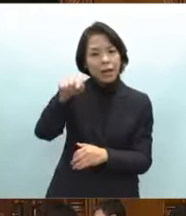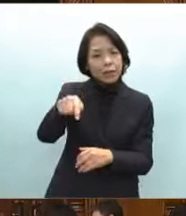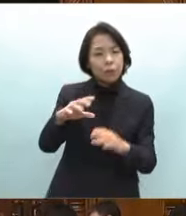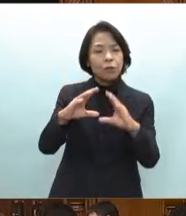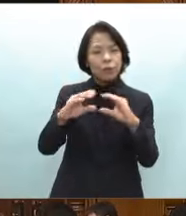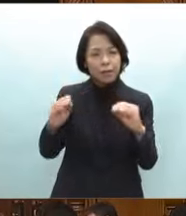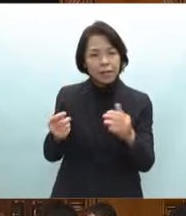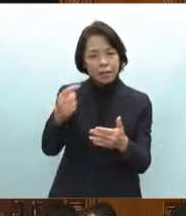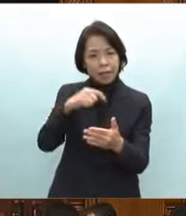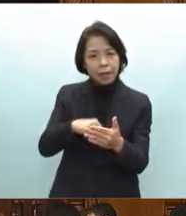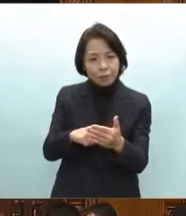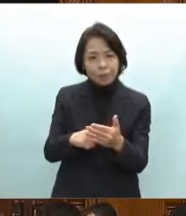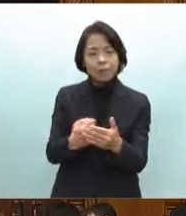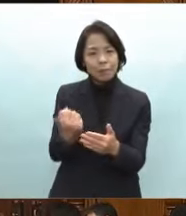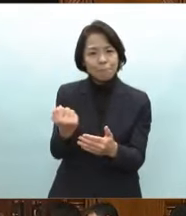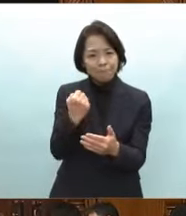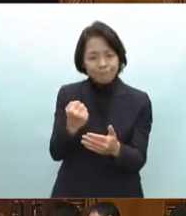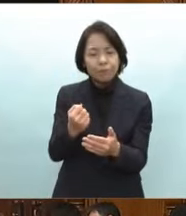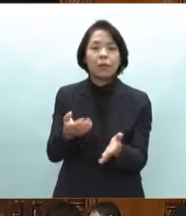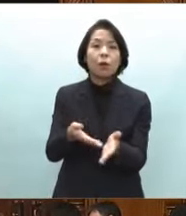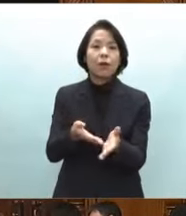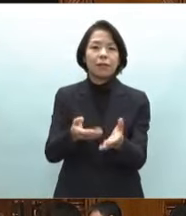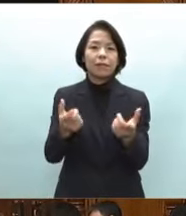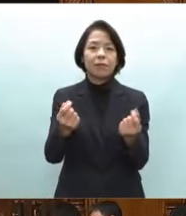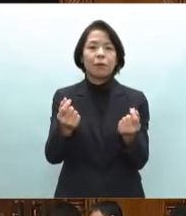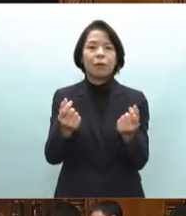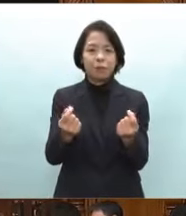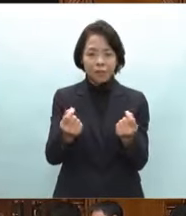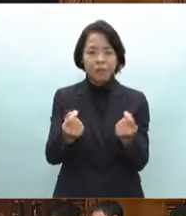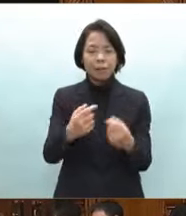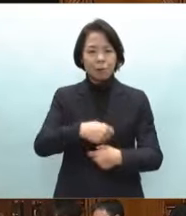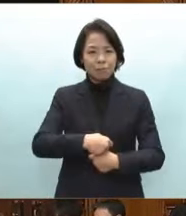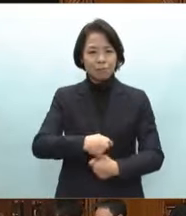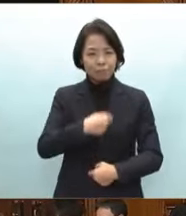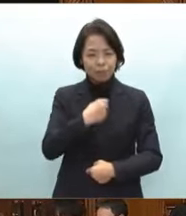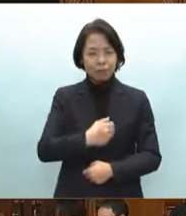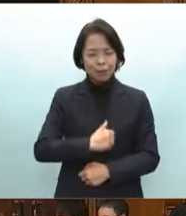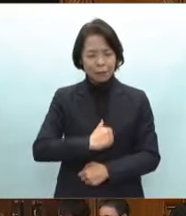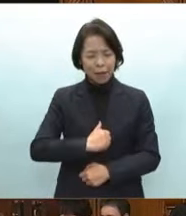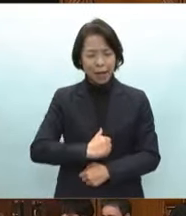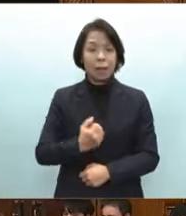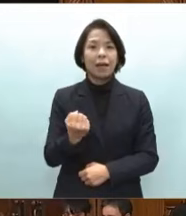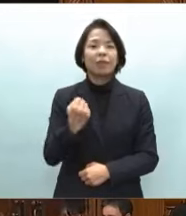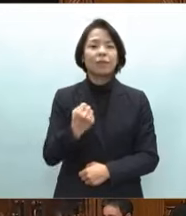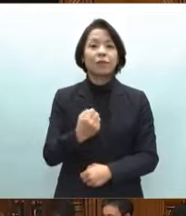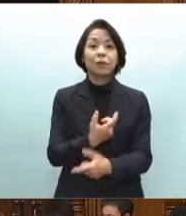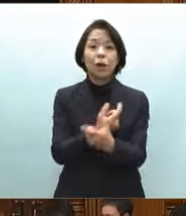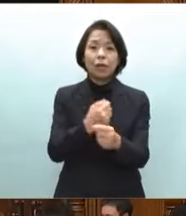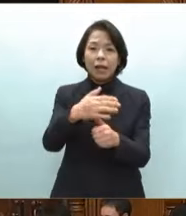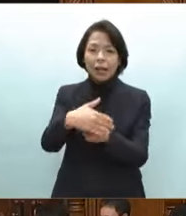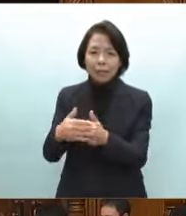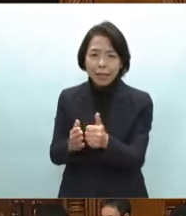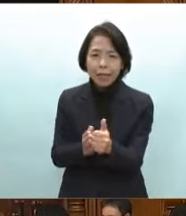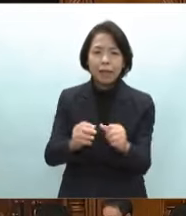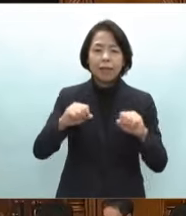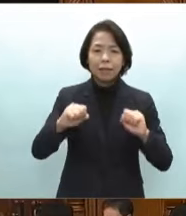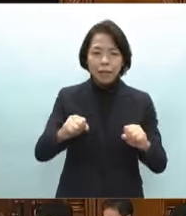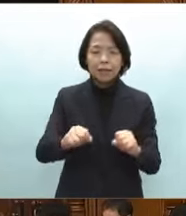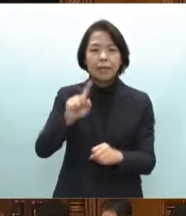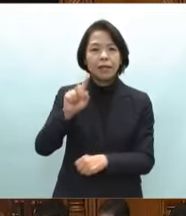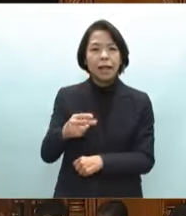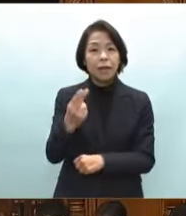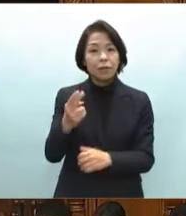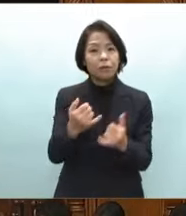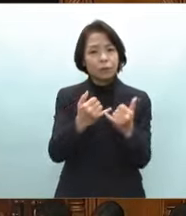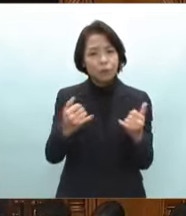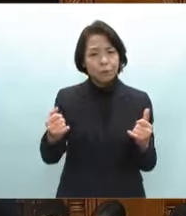内に強靭と表現された通り純木で我慢強く互いに支え合って生きてきた野党の人々の